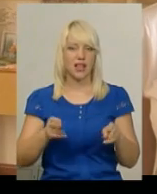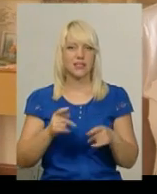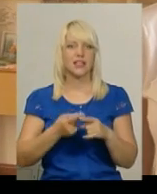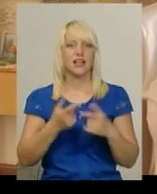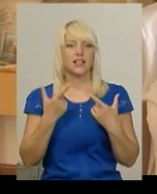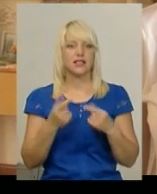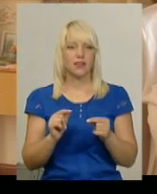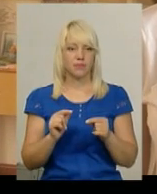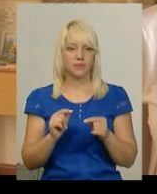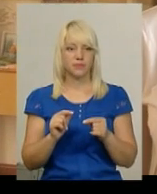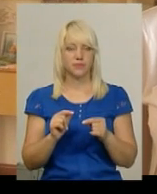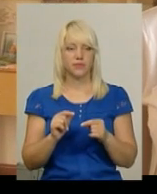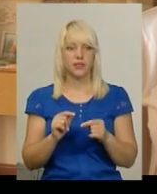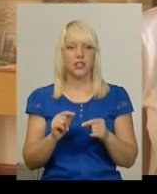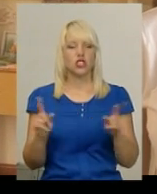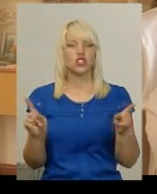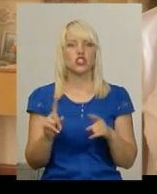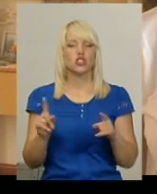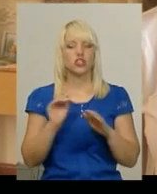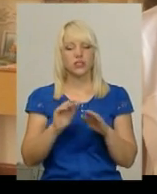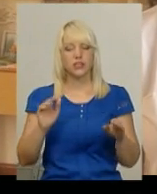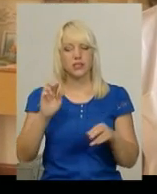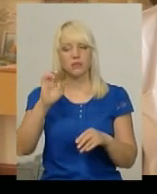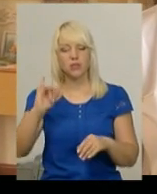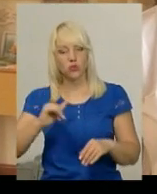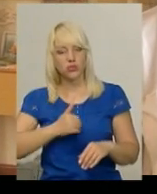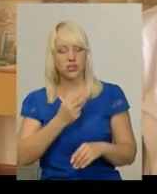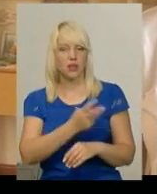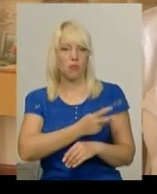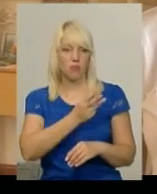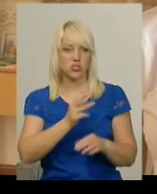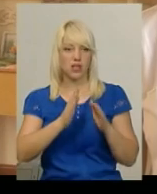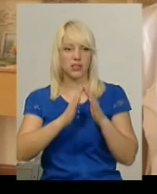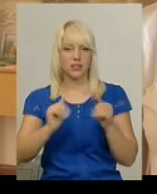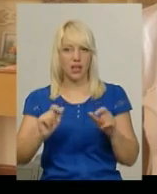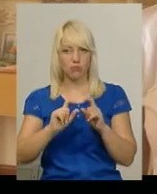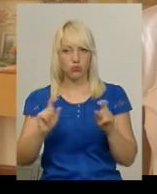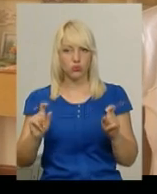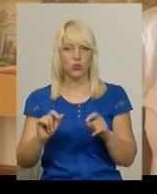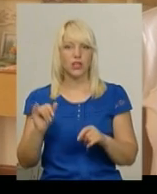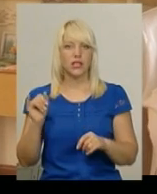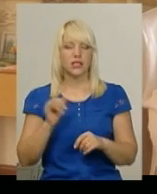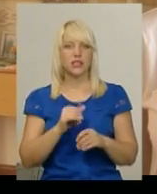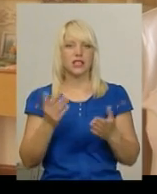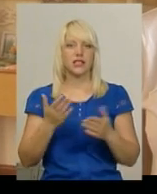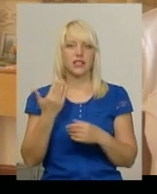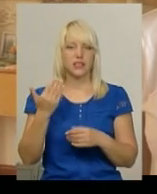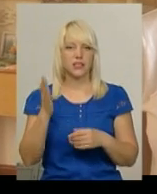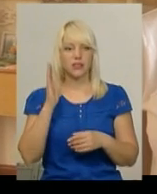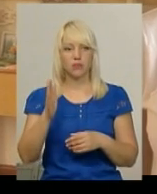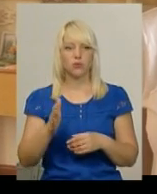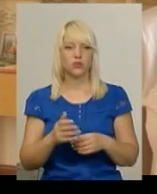що вони хотіли би побажати табору і які їхні будуть